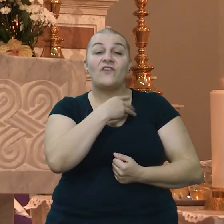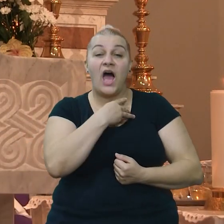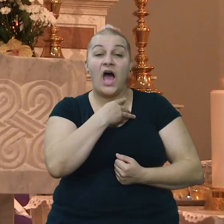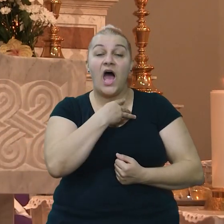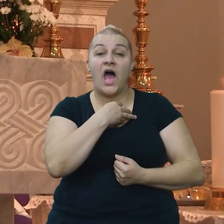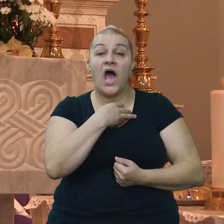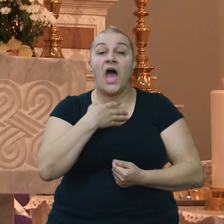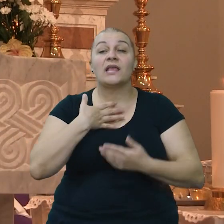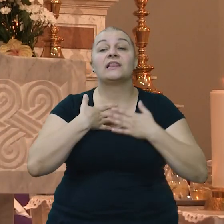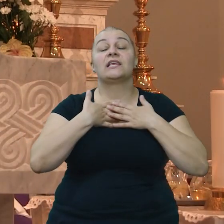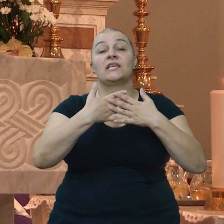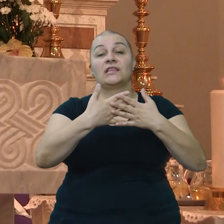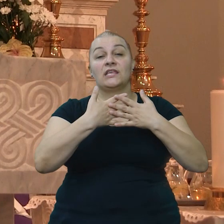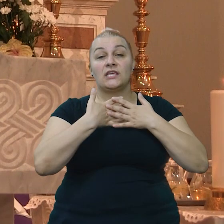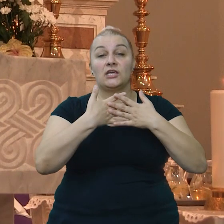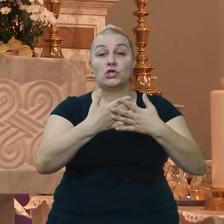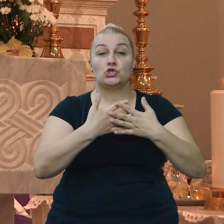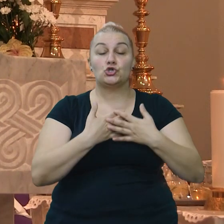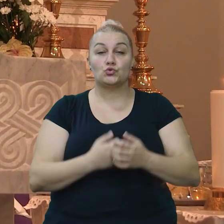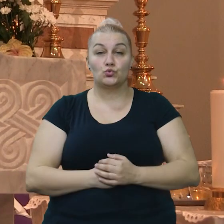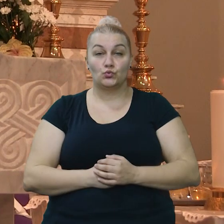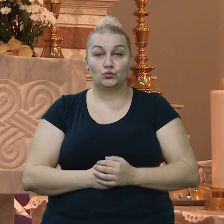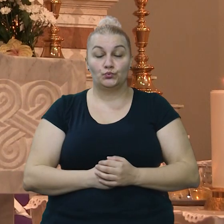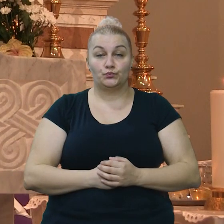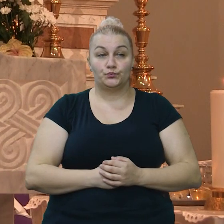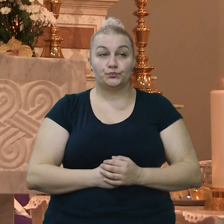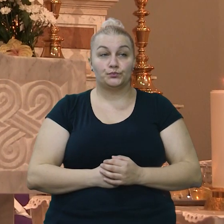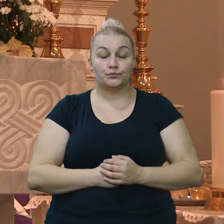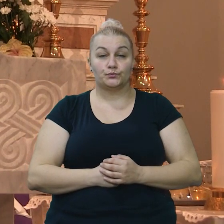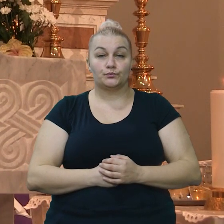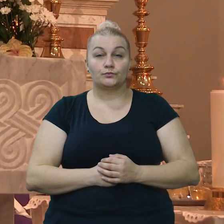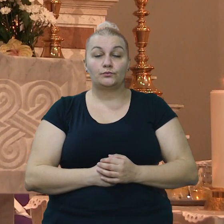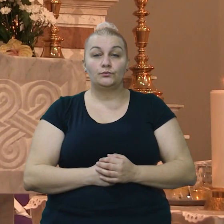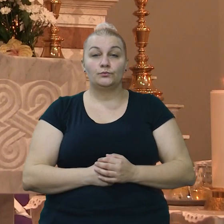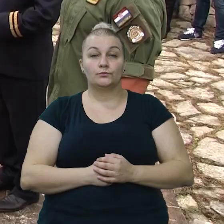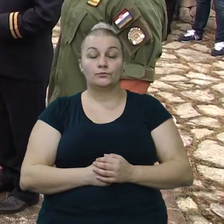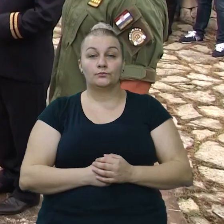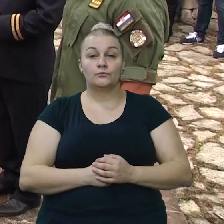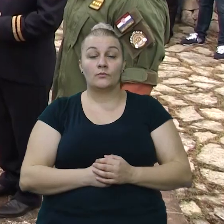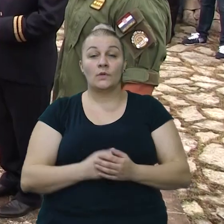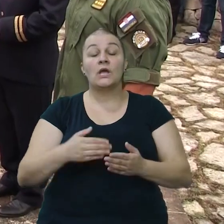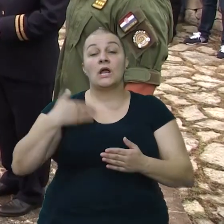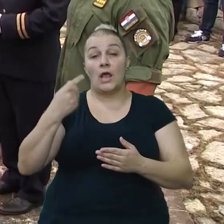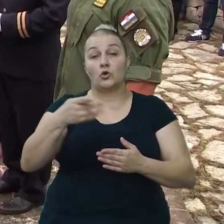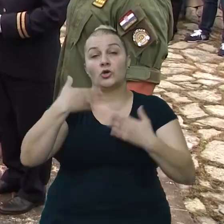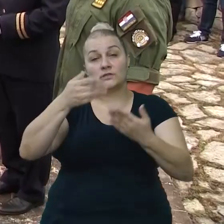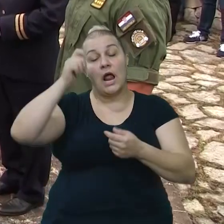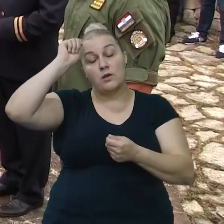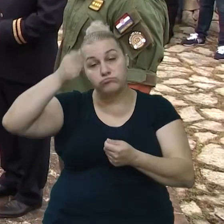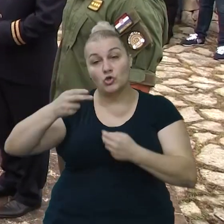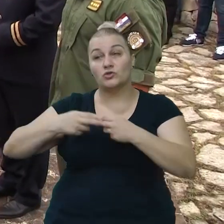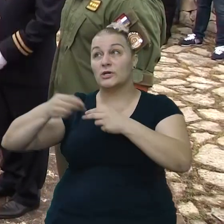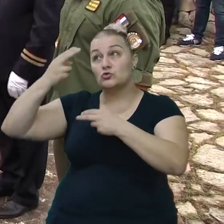krvatišu. Potom je odana počas pred